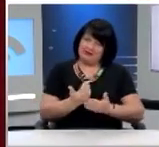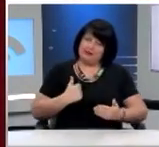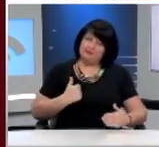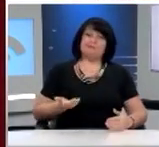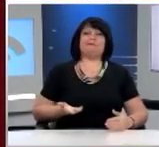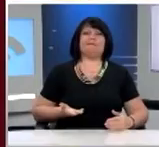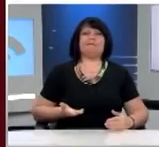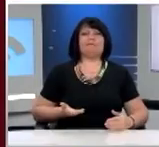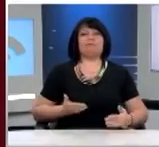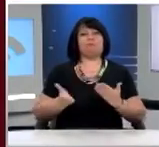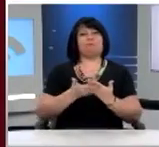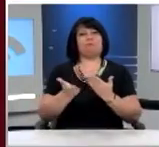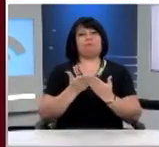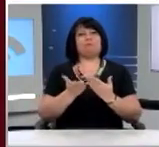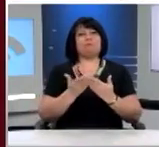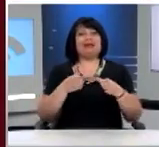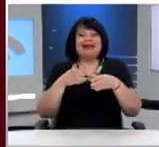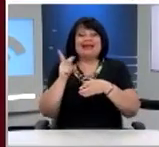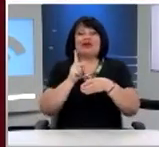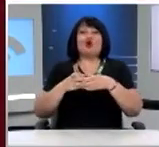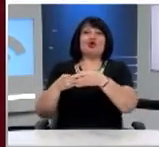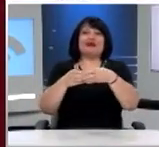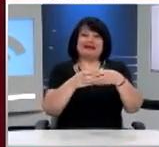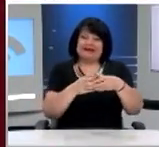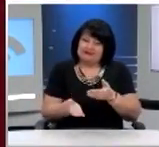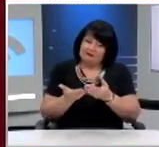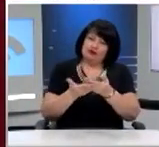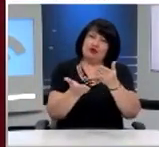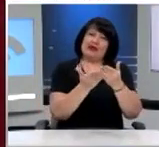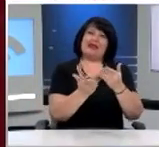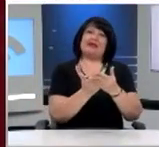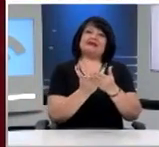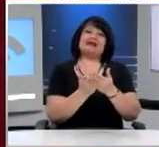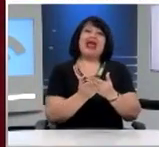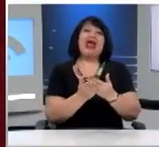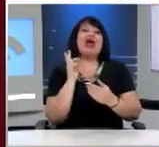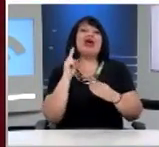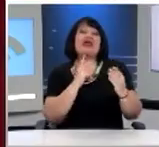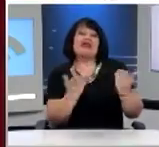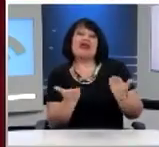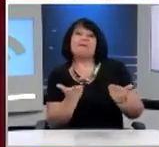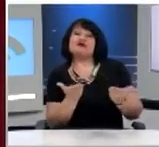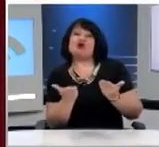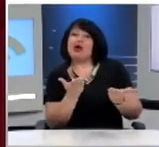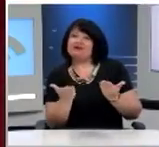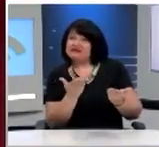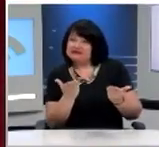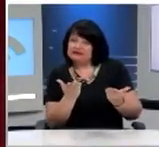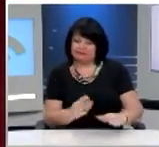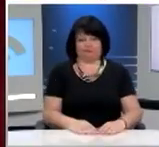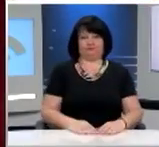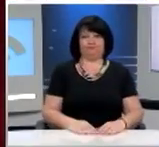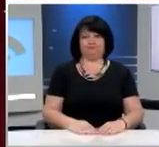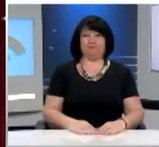ενεργοποίηση και ενίσχυση μαθητικών κοινοτήτων και του θεσμού της σχολικής βιαμεσολάβησης. Πρέπει να κατανοήσετε τι σημαίνει για